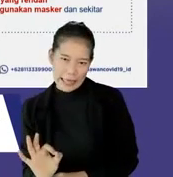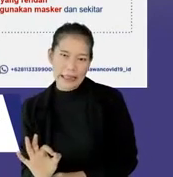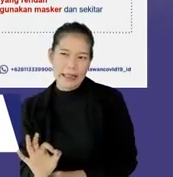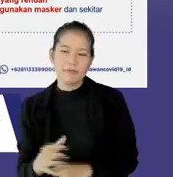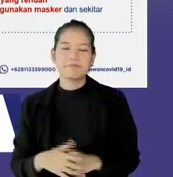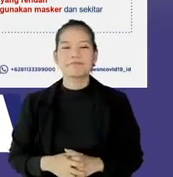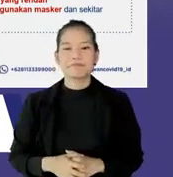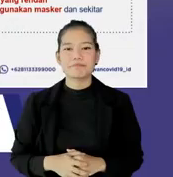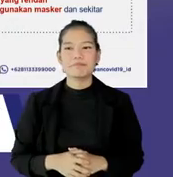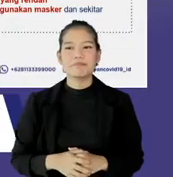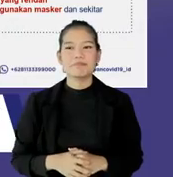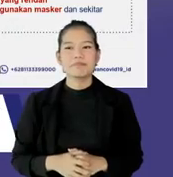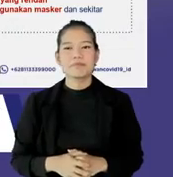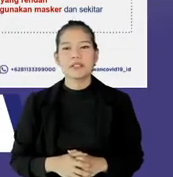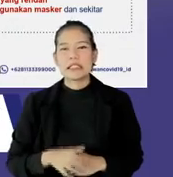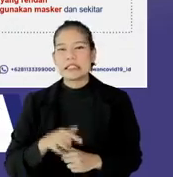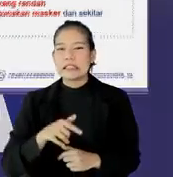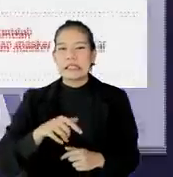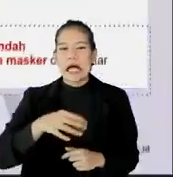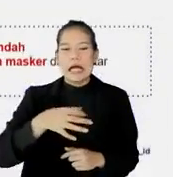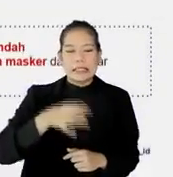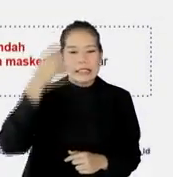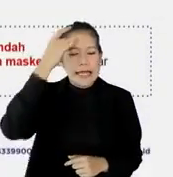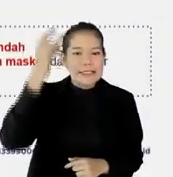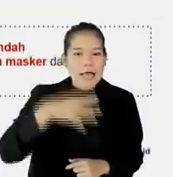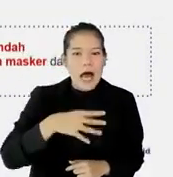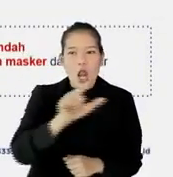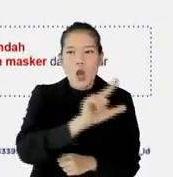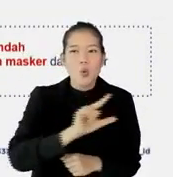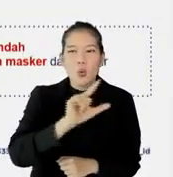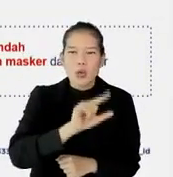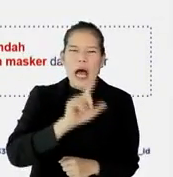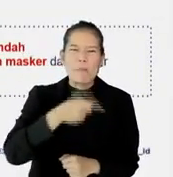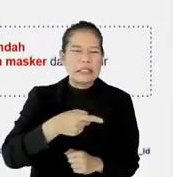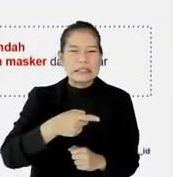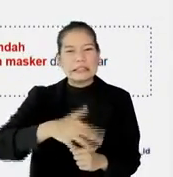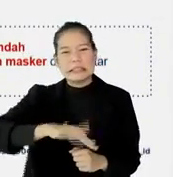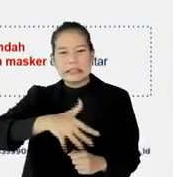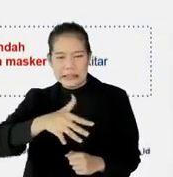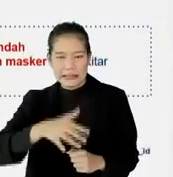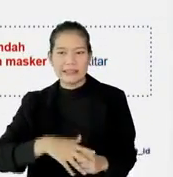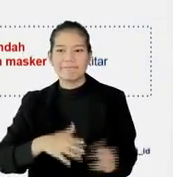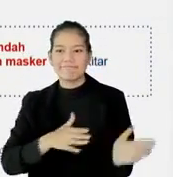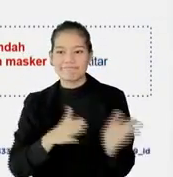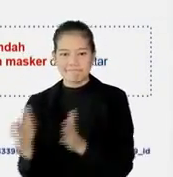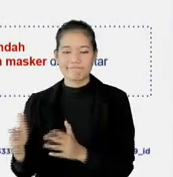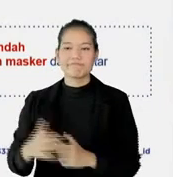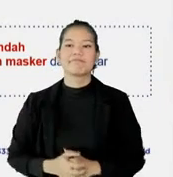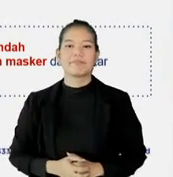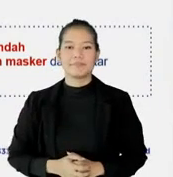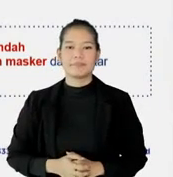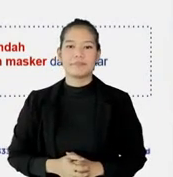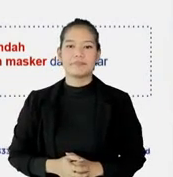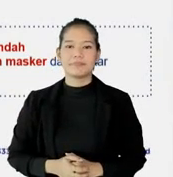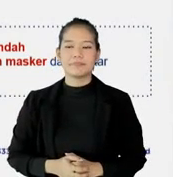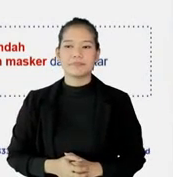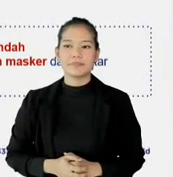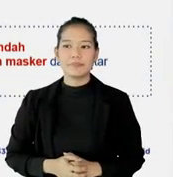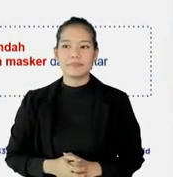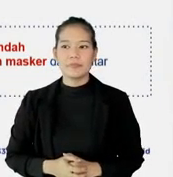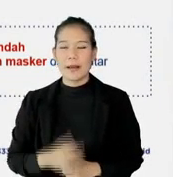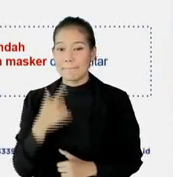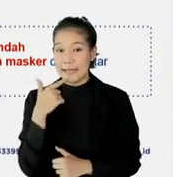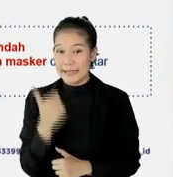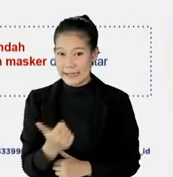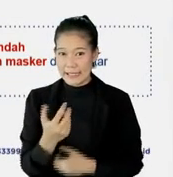kelurahan dan desa, punya kepatuhan menjaga jarak yang masih angkanya rendah gitu ya. Kita masuk ke slide berikutnya saja, karena